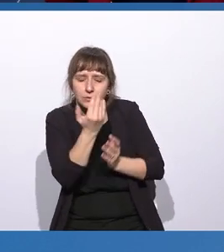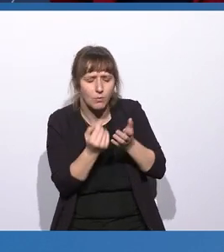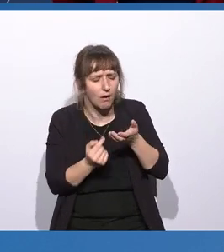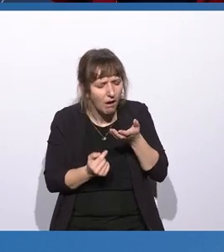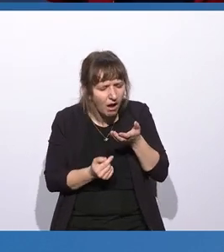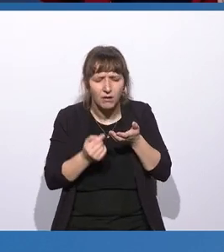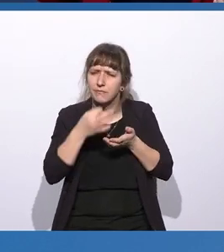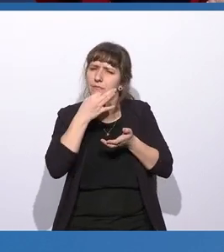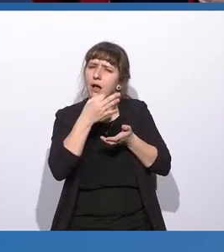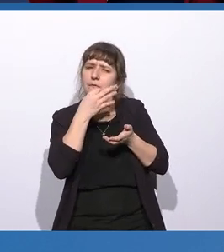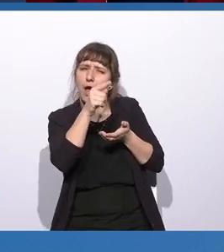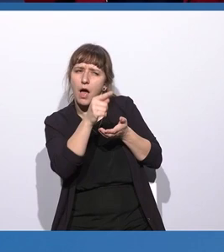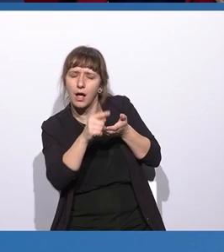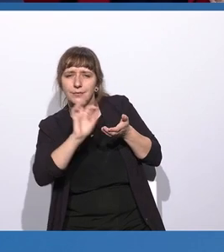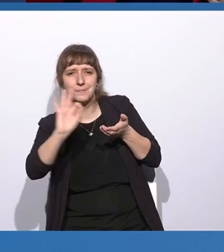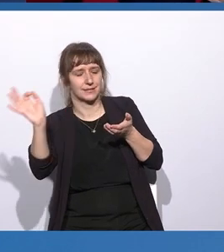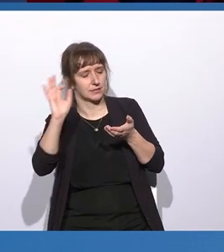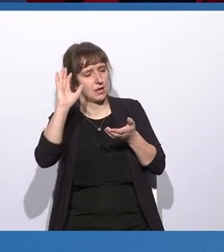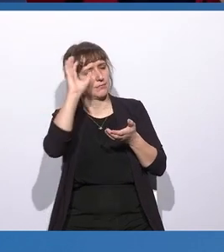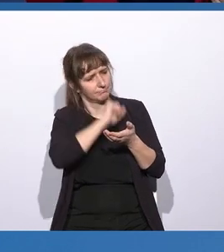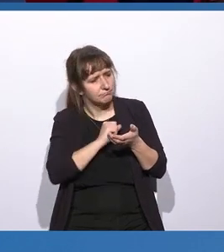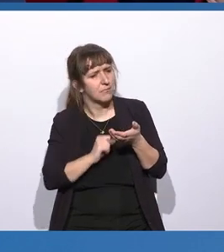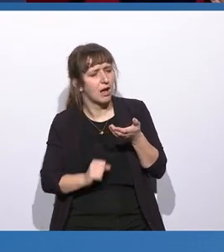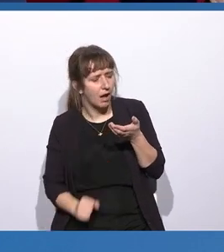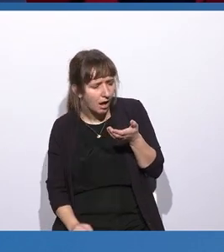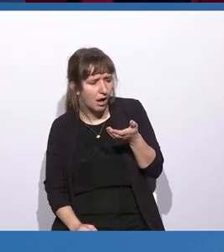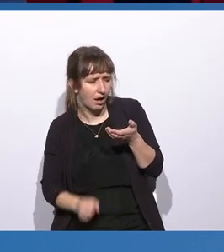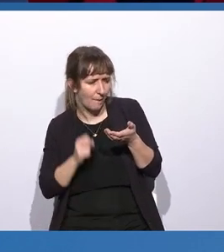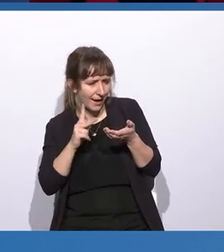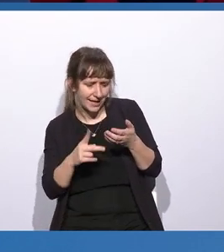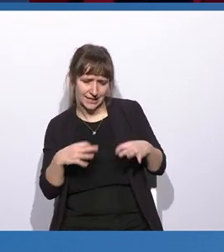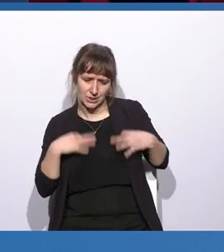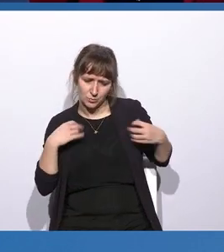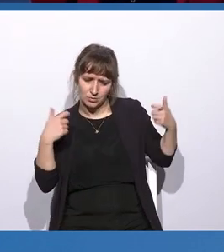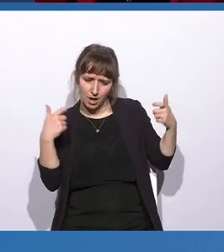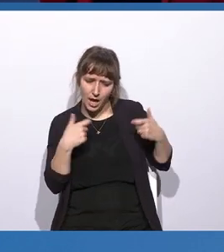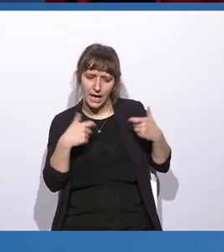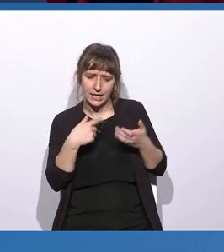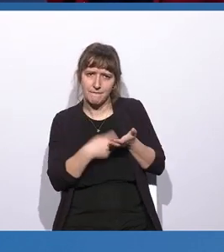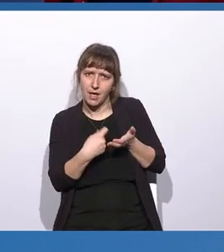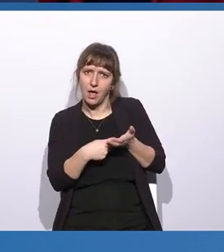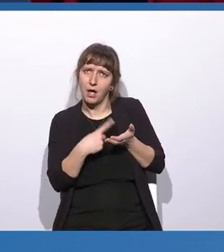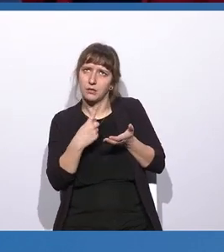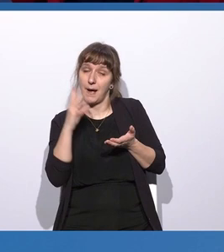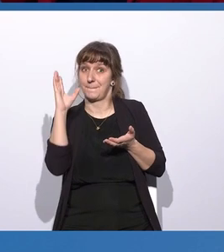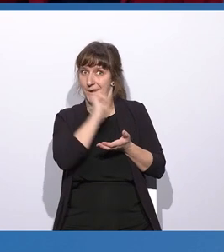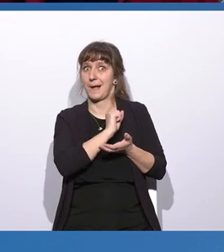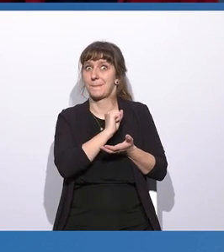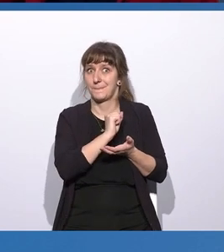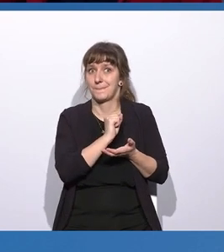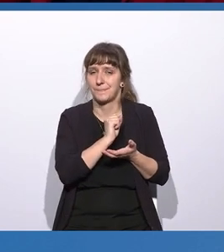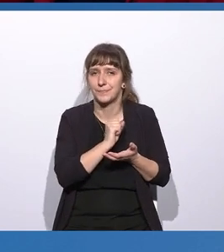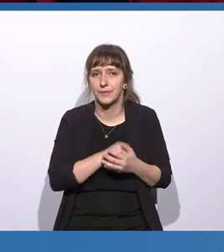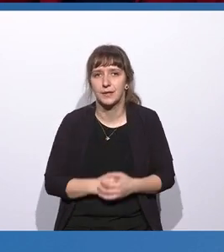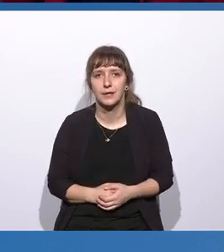verstehen auch viel, viel besser den Wert, den diese gesundheitliche Versorgung hat. Das Kernstück